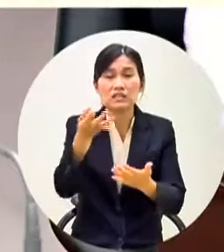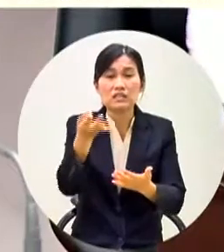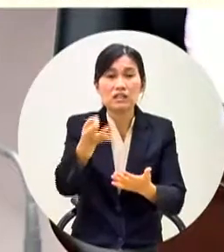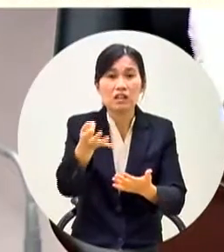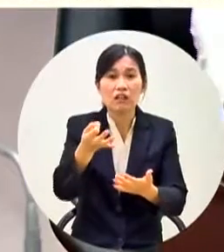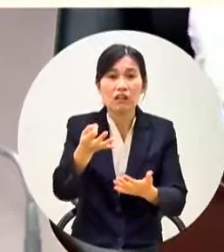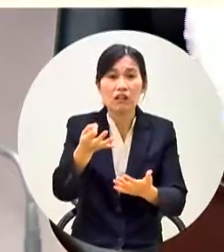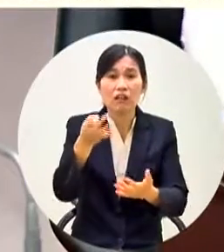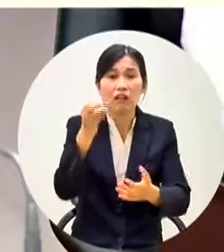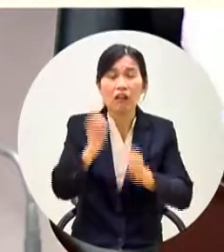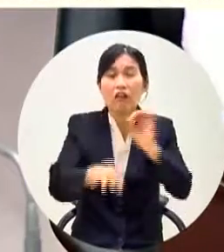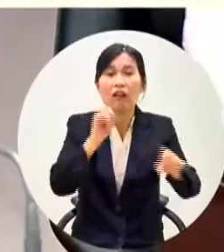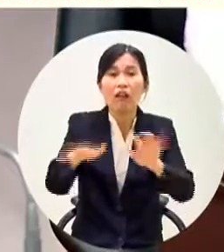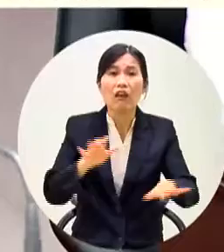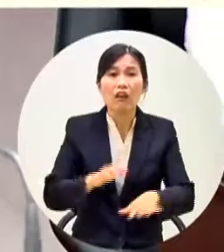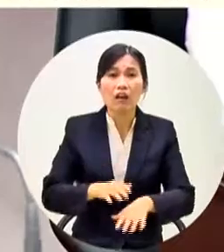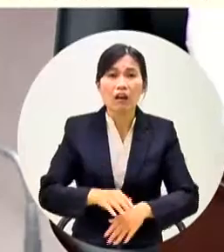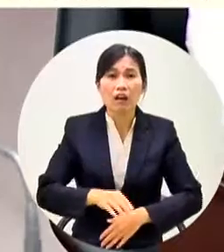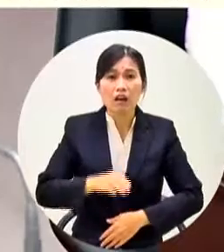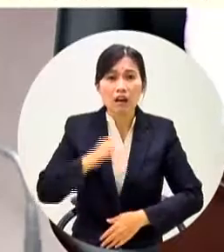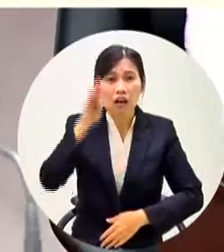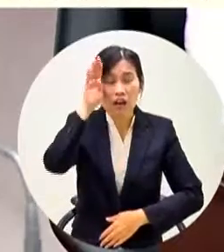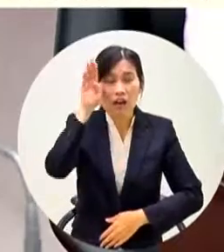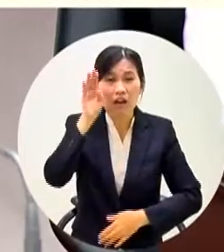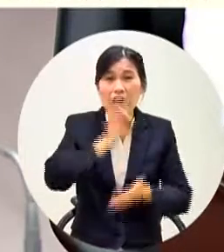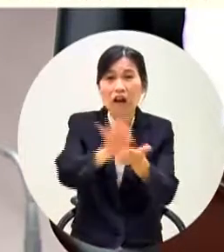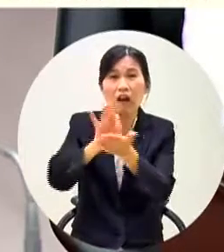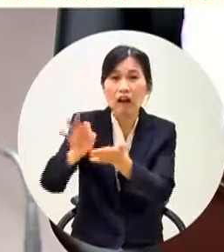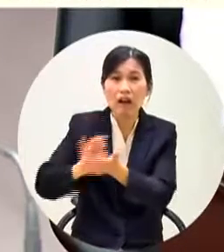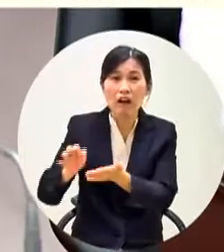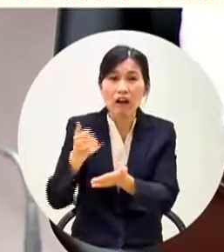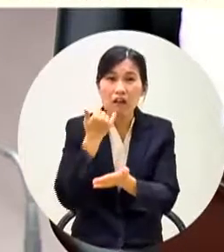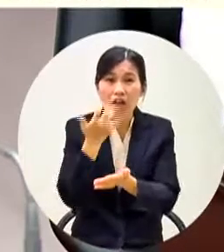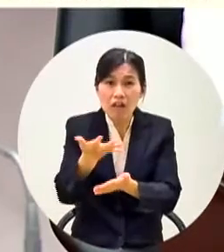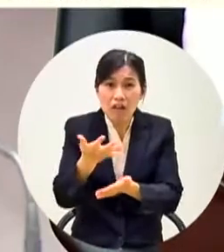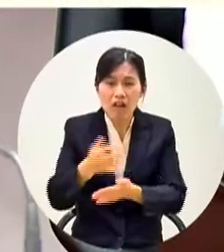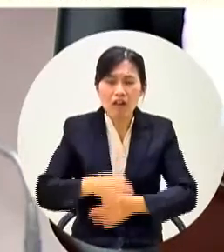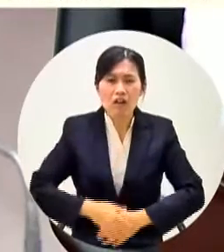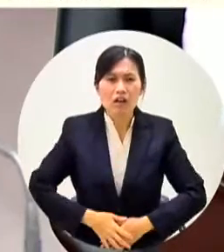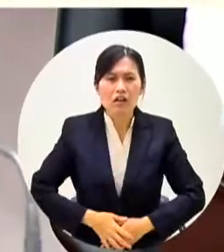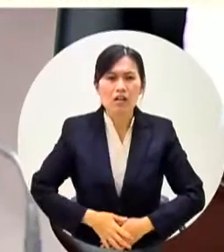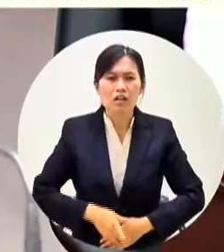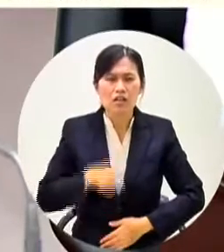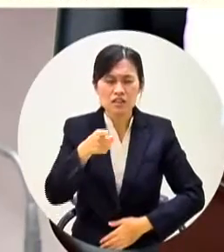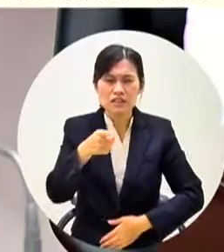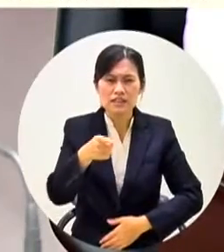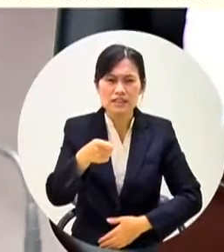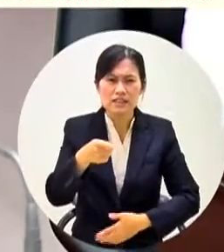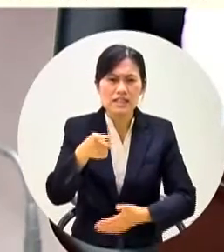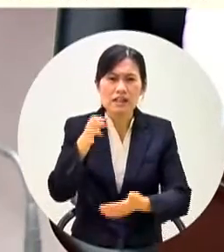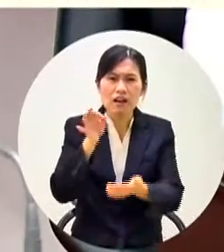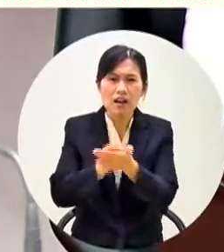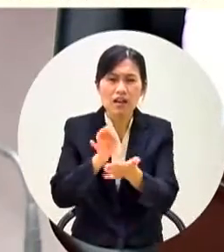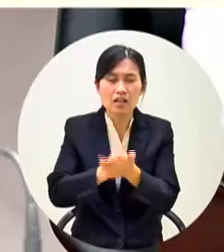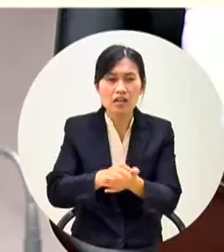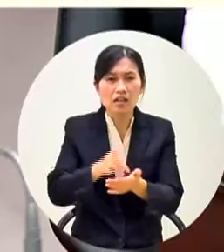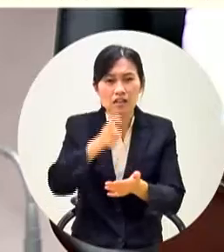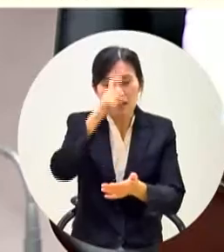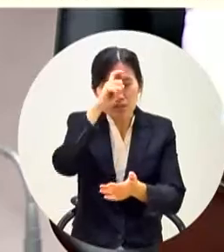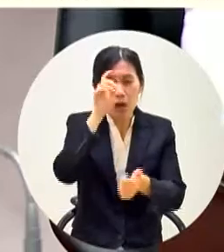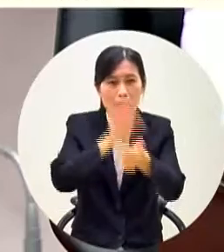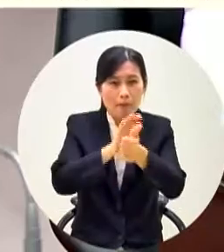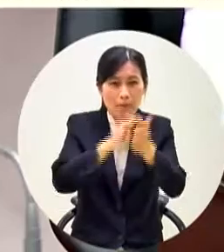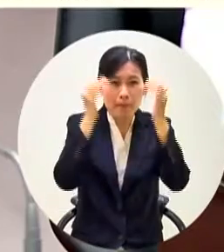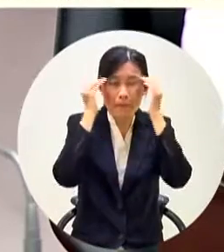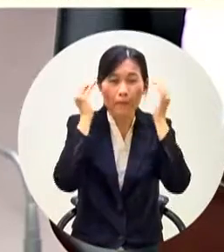我要糾正的是吳局長你們沒有以量自駕是因為為了讓韓市長得